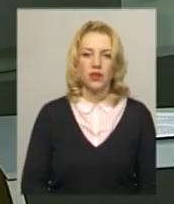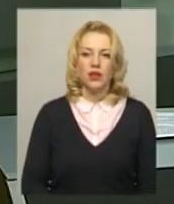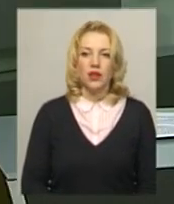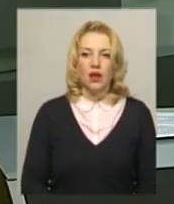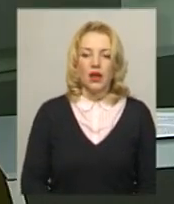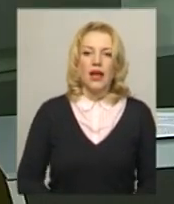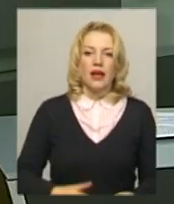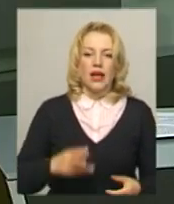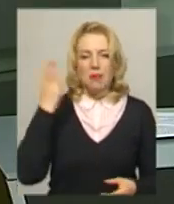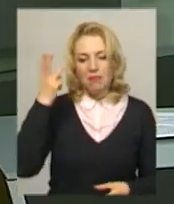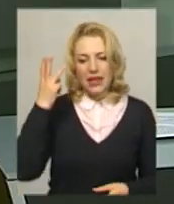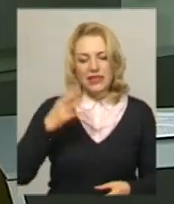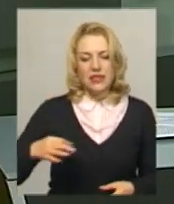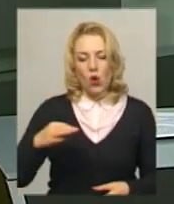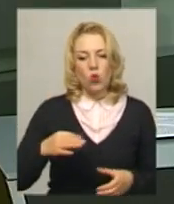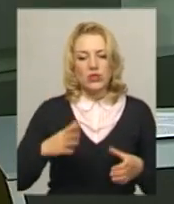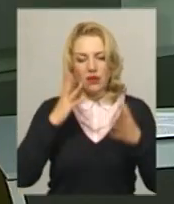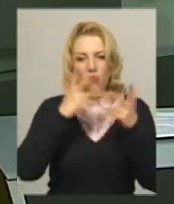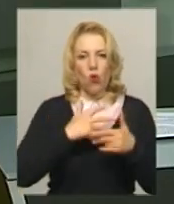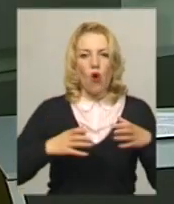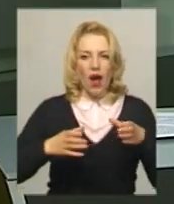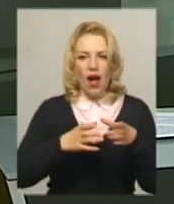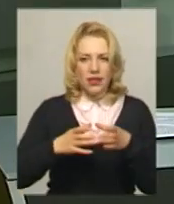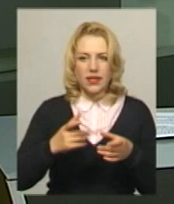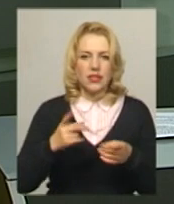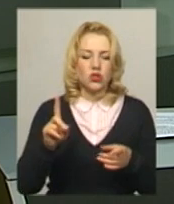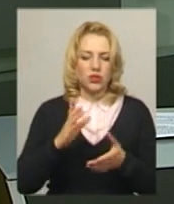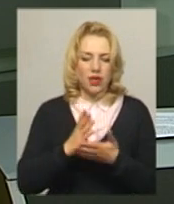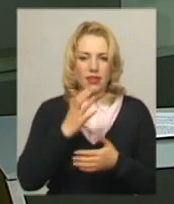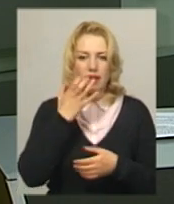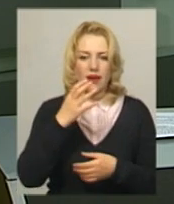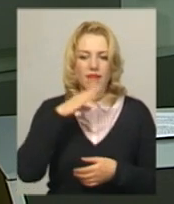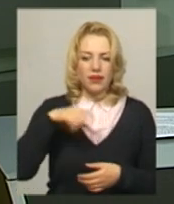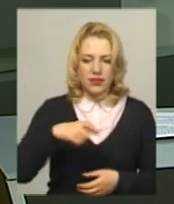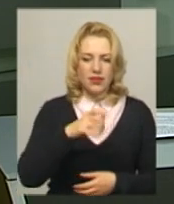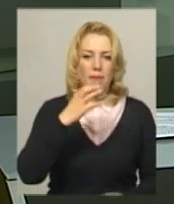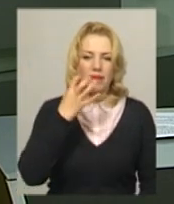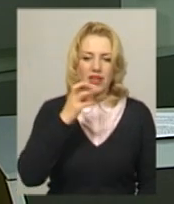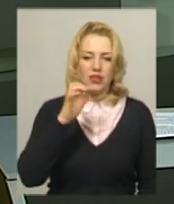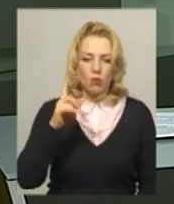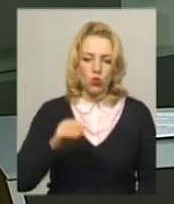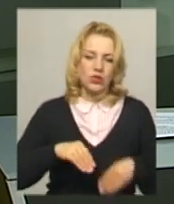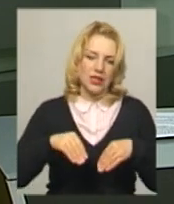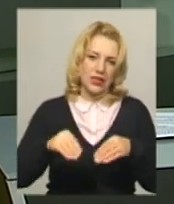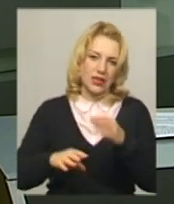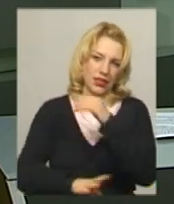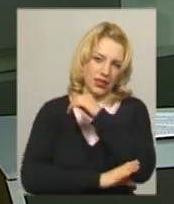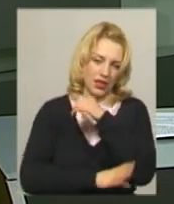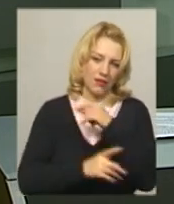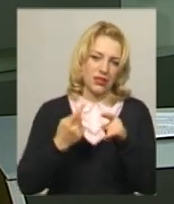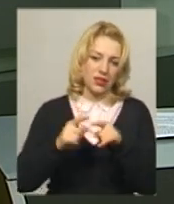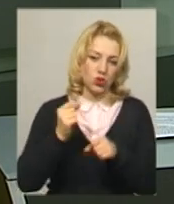Хмельницький острів Кохання, що знаходиться на річці Південний Буг, засадили новими деревами. Зробили це учні Хмельницького ліцею номер 17.